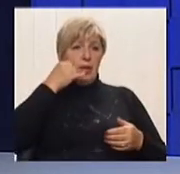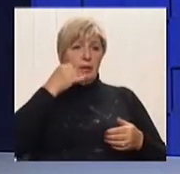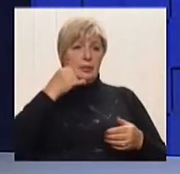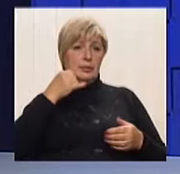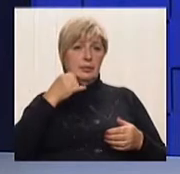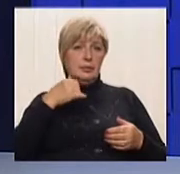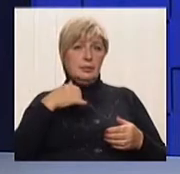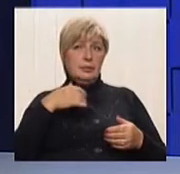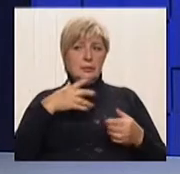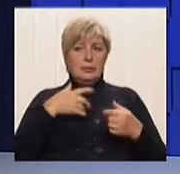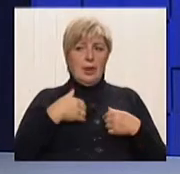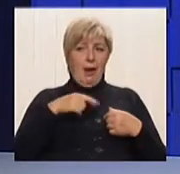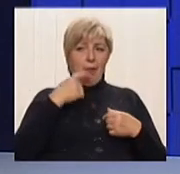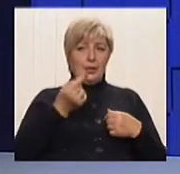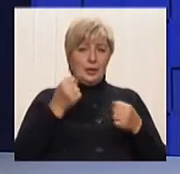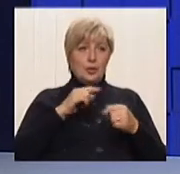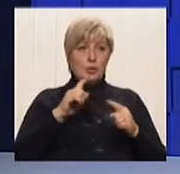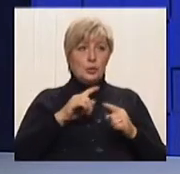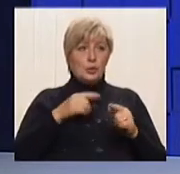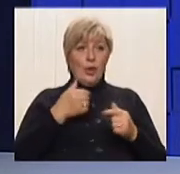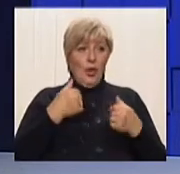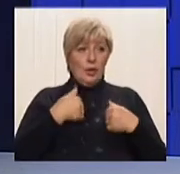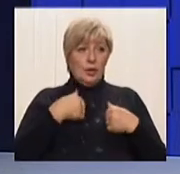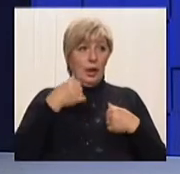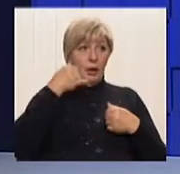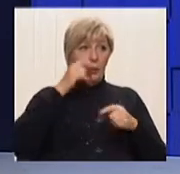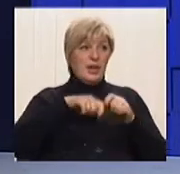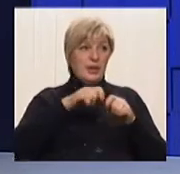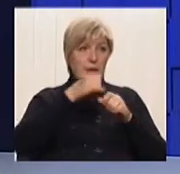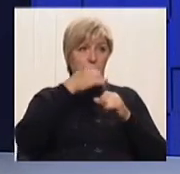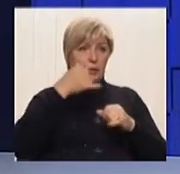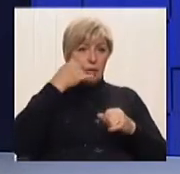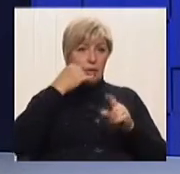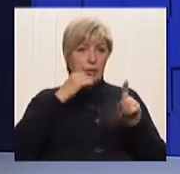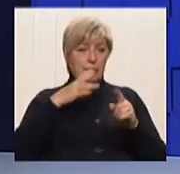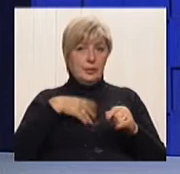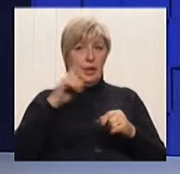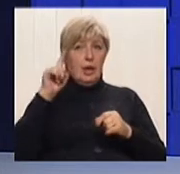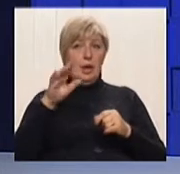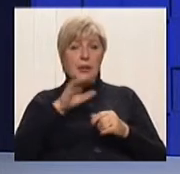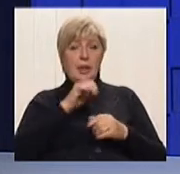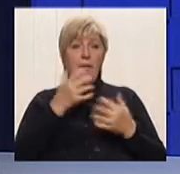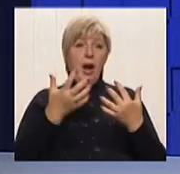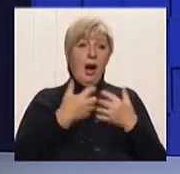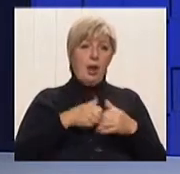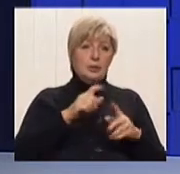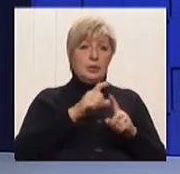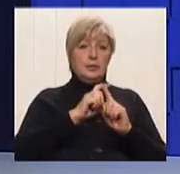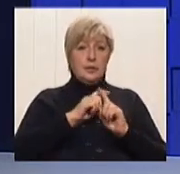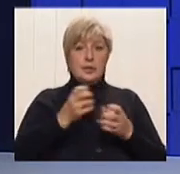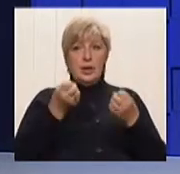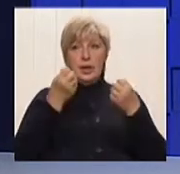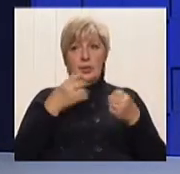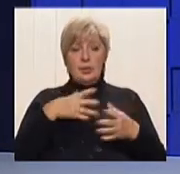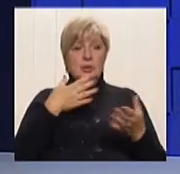телефон непонятен. То есть є один телефон, который работает потім на автоответчик, там, или на дозвон, і ви просто общаєтесь с